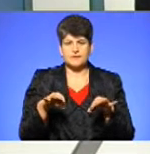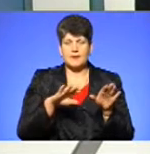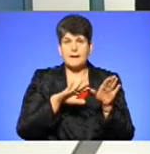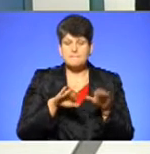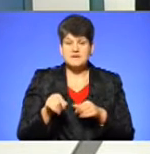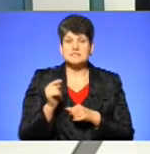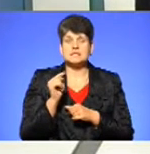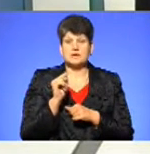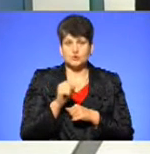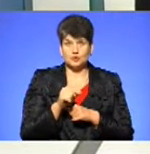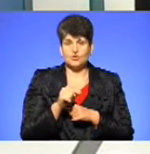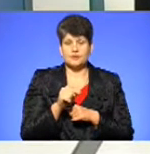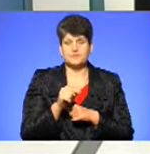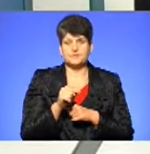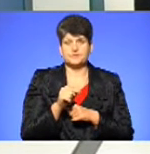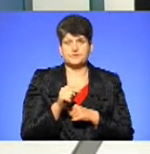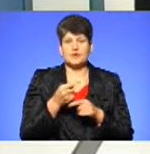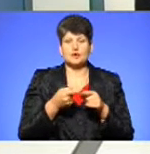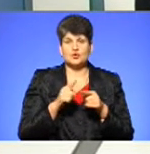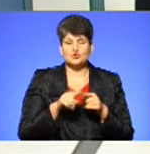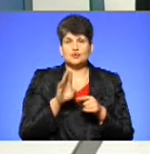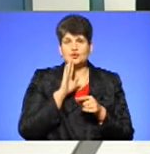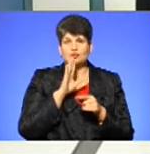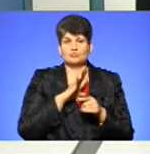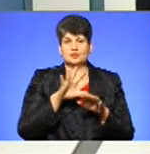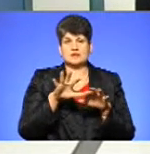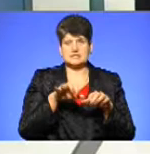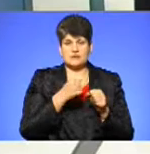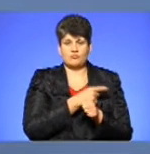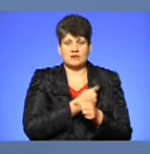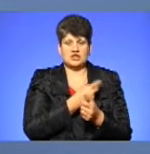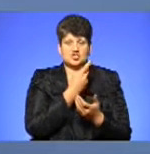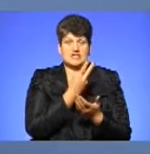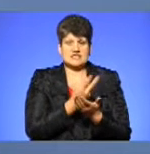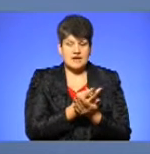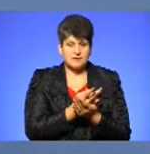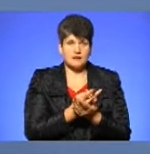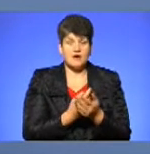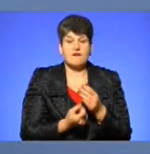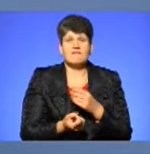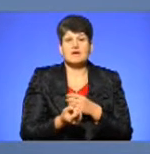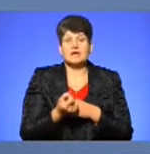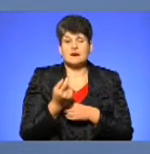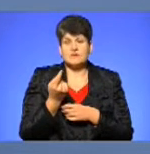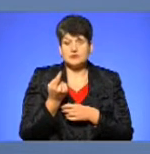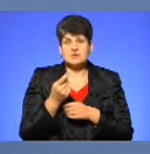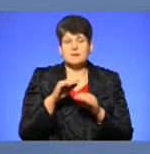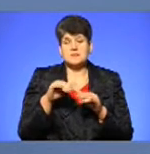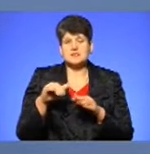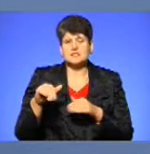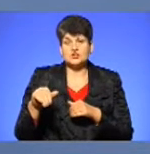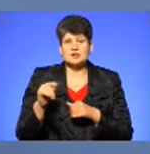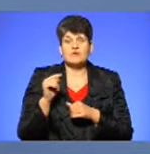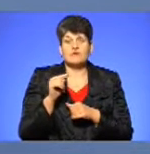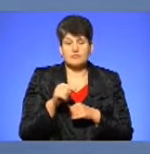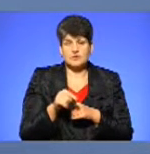того, дану водійку було госпіталізовано в медичний заклад, як виявилося, пізніше вона